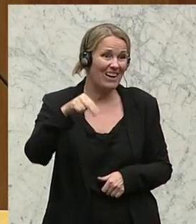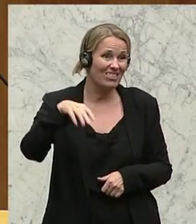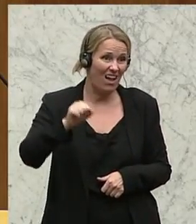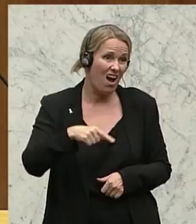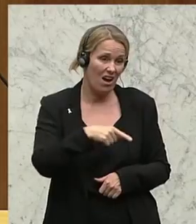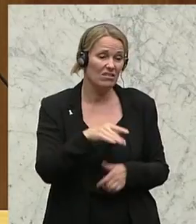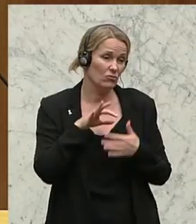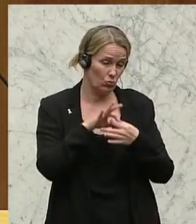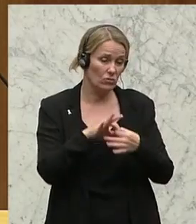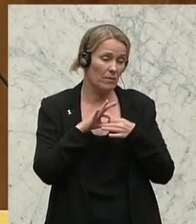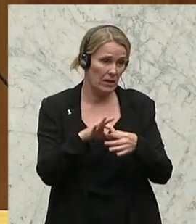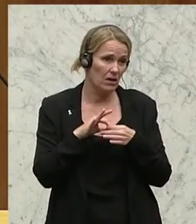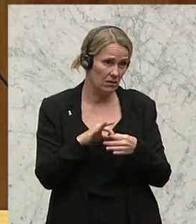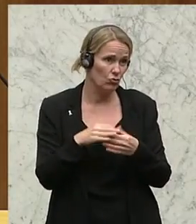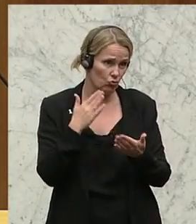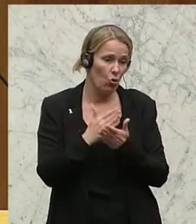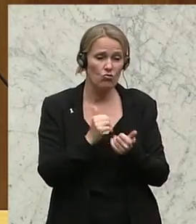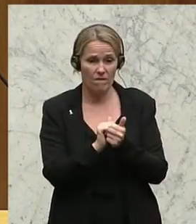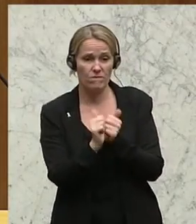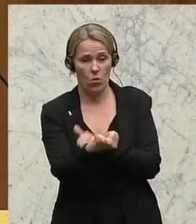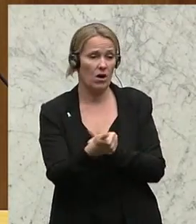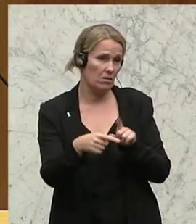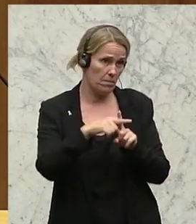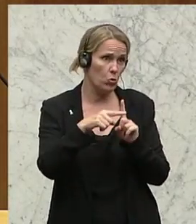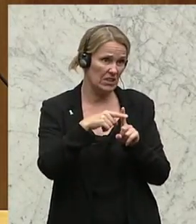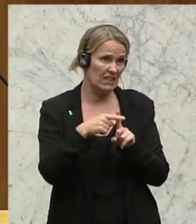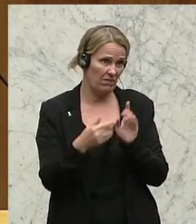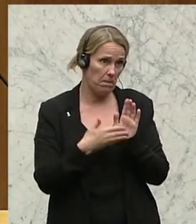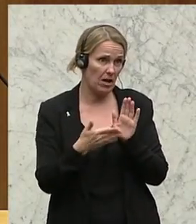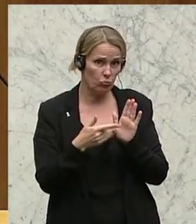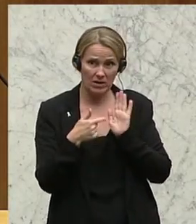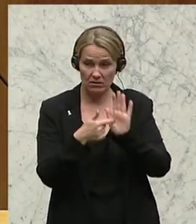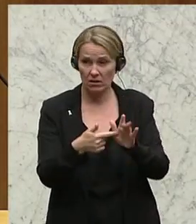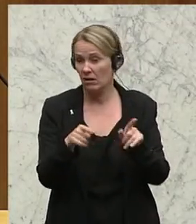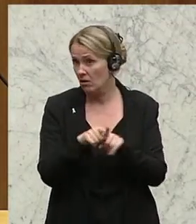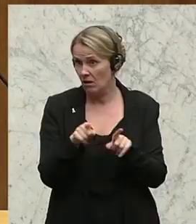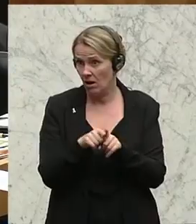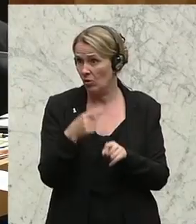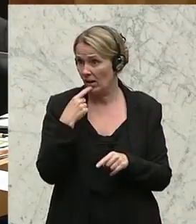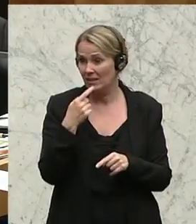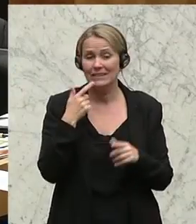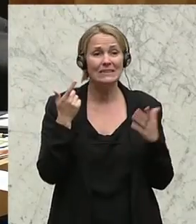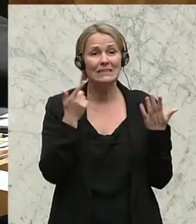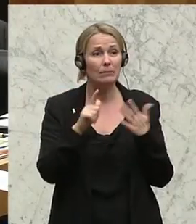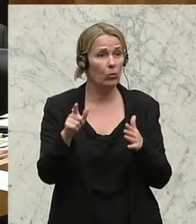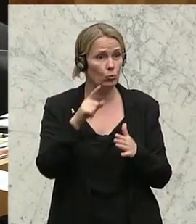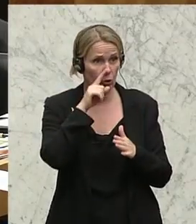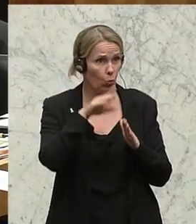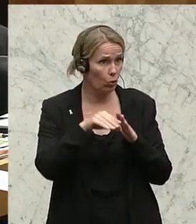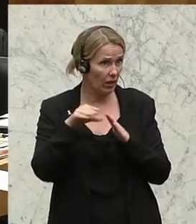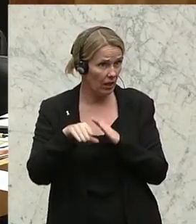Zusammenhang eine Vorreiterrolle und ein positives Beispiel. Wir reden in dem Zusammenhang von 700 Unternehmen,